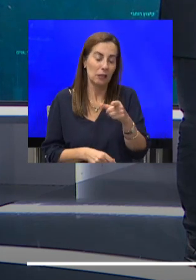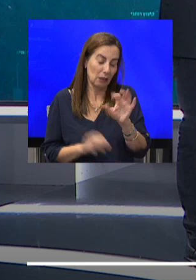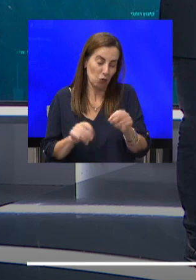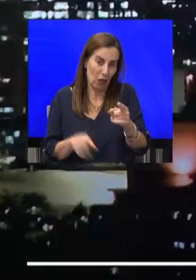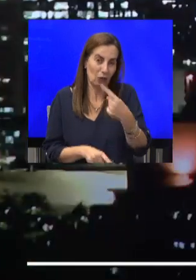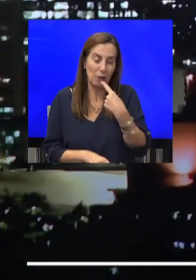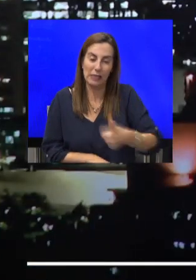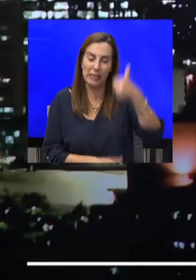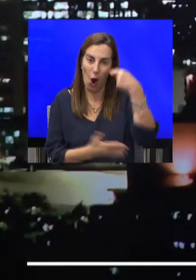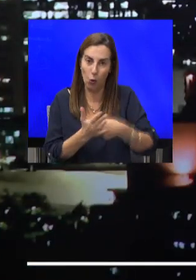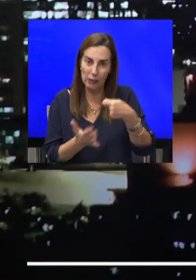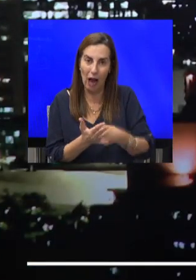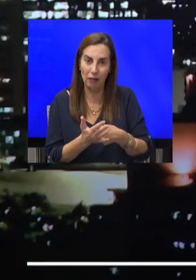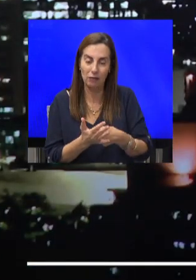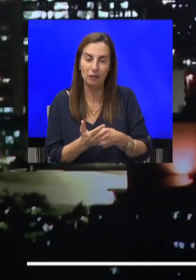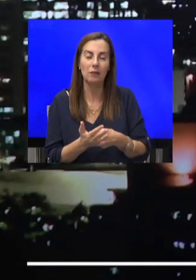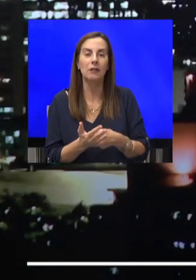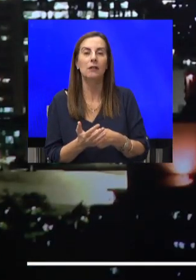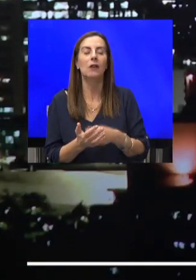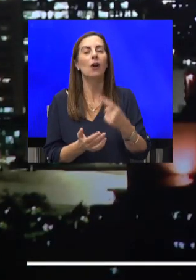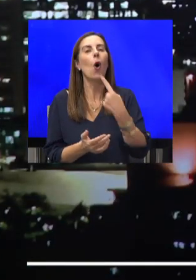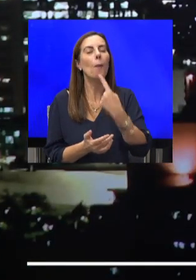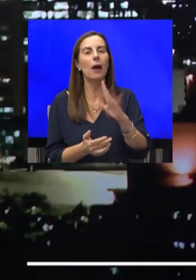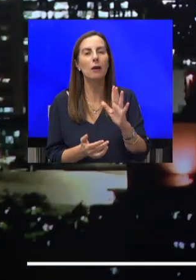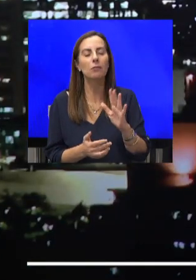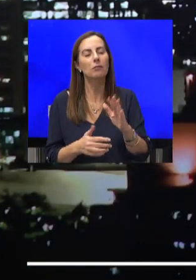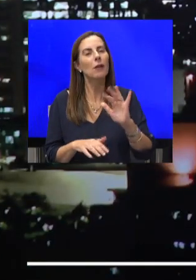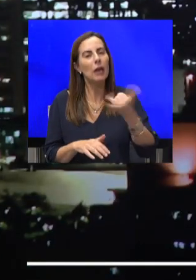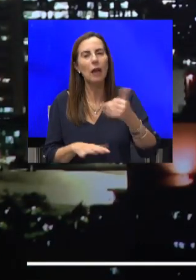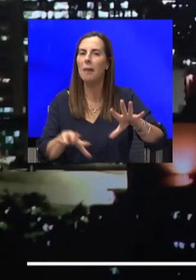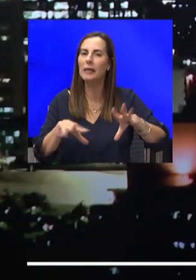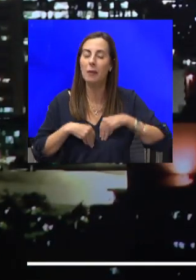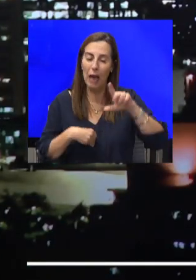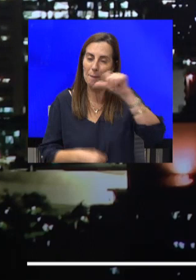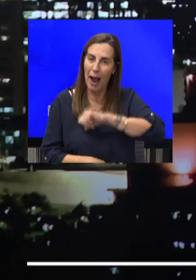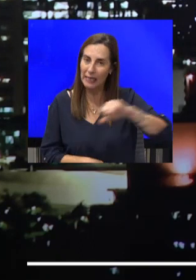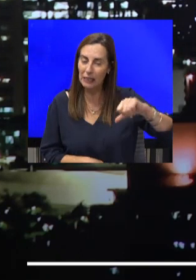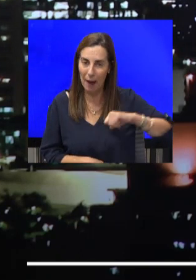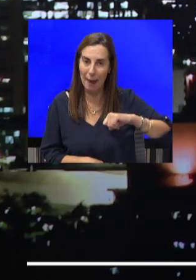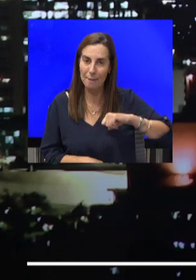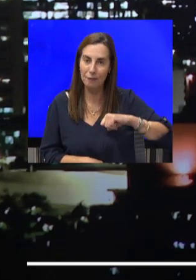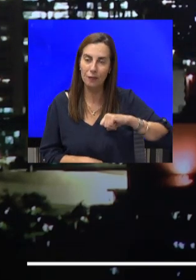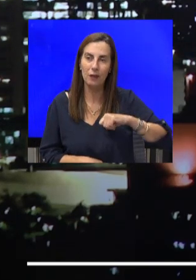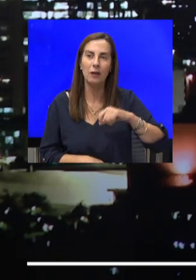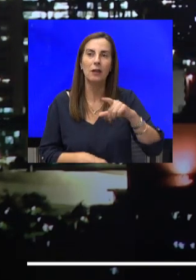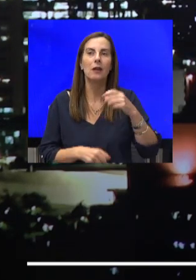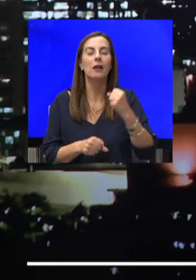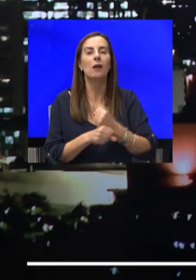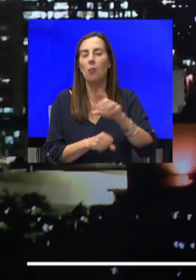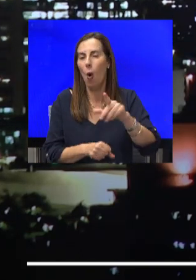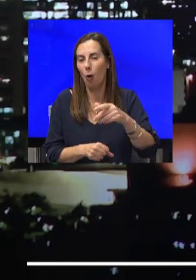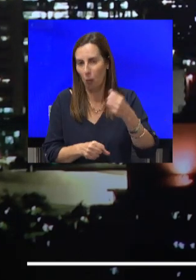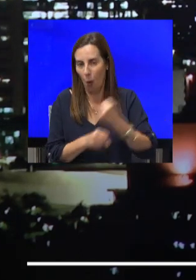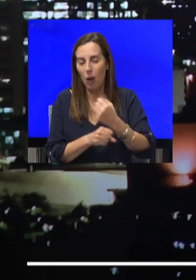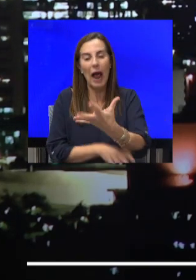והמוני על שוקהון, מאפשרים היום גם לעצמאים, בדומה, אם הם עשו כאן את ההגבלה לסחרים, לקחת או